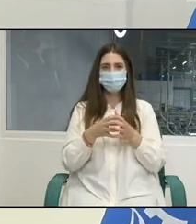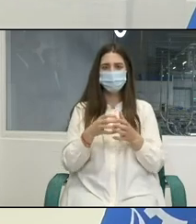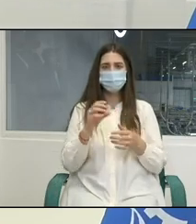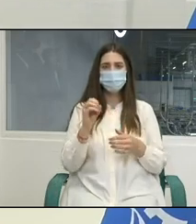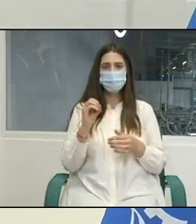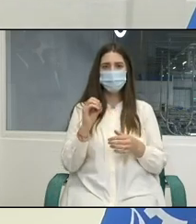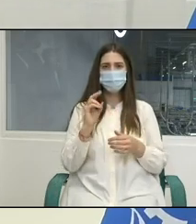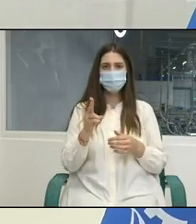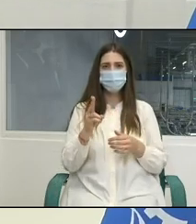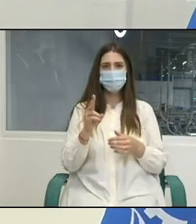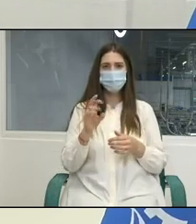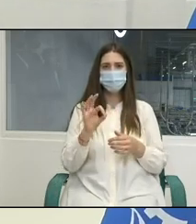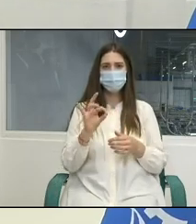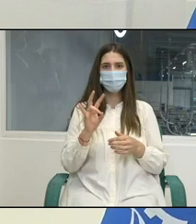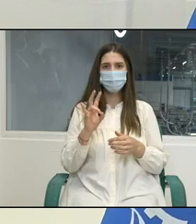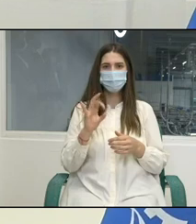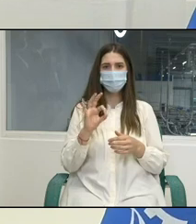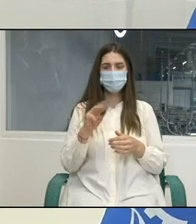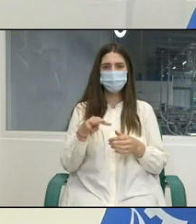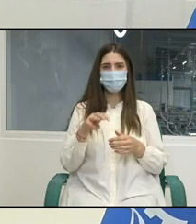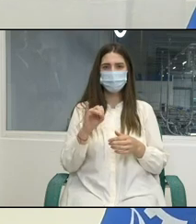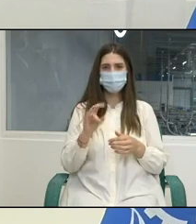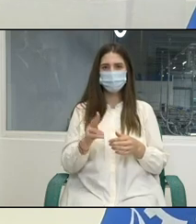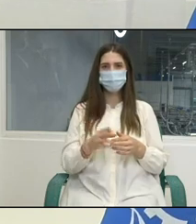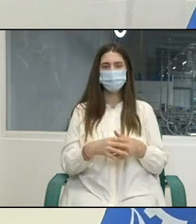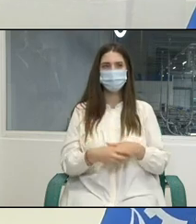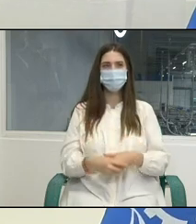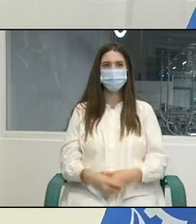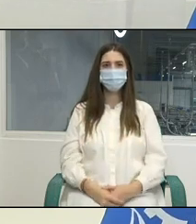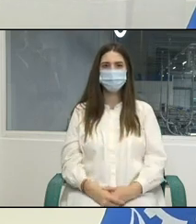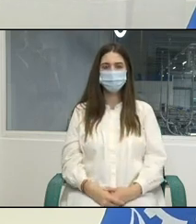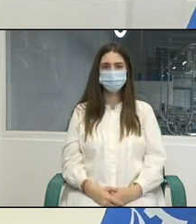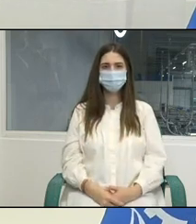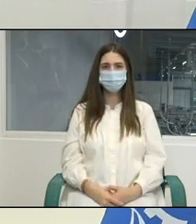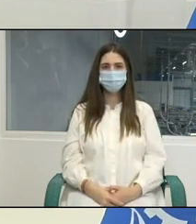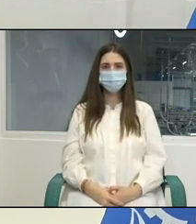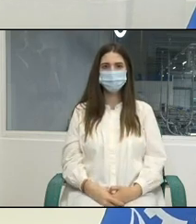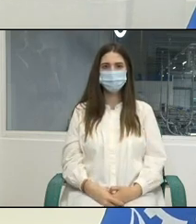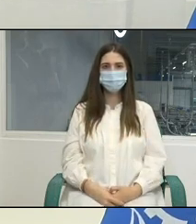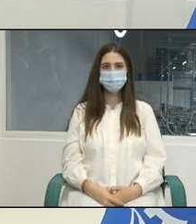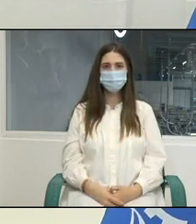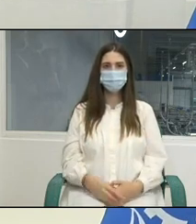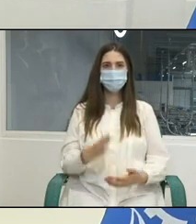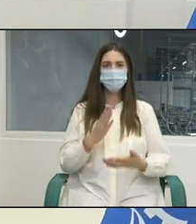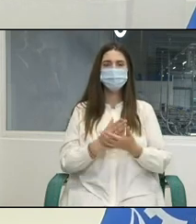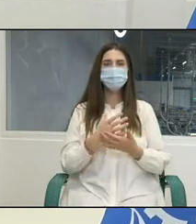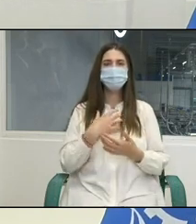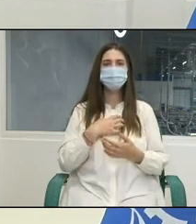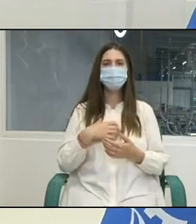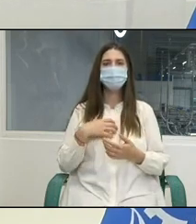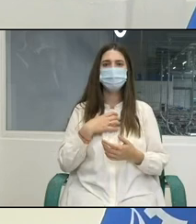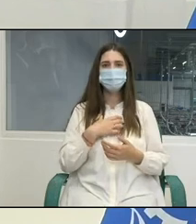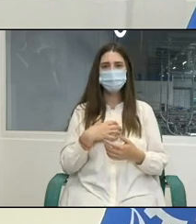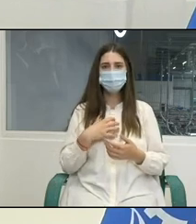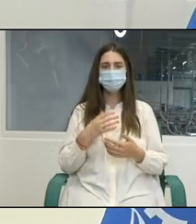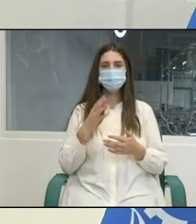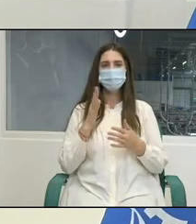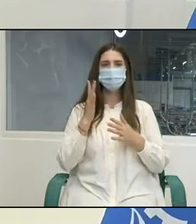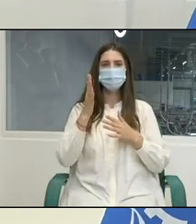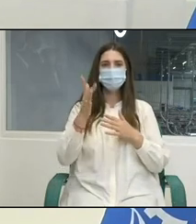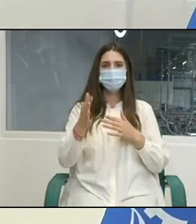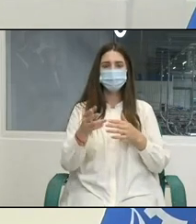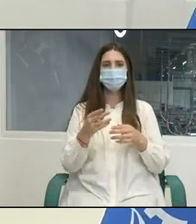Munca decentă nu este doar un slogan este un scop spre care trebuie să tindem